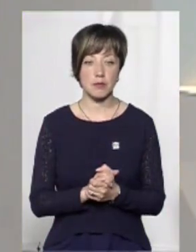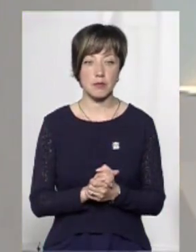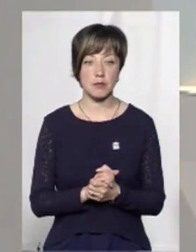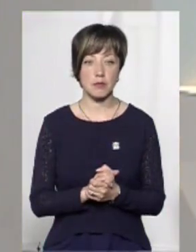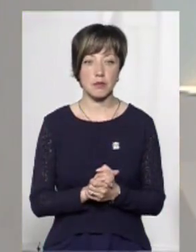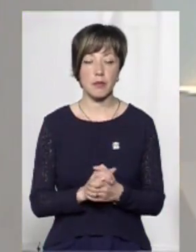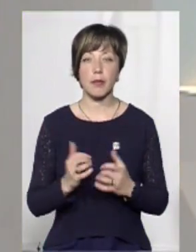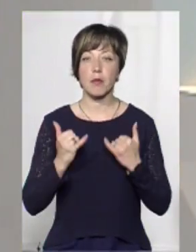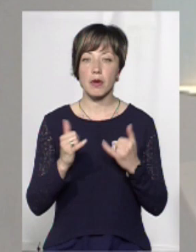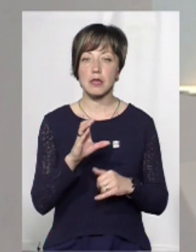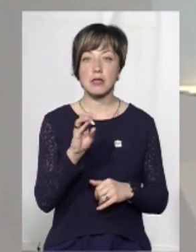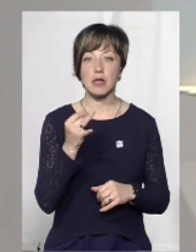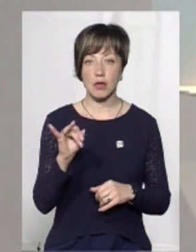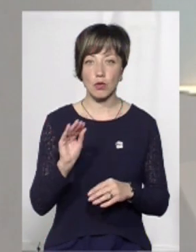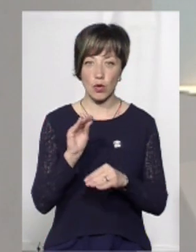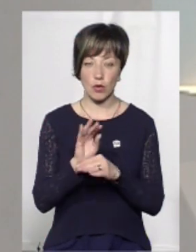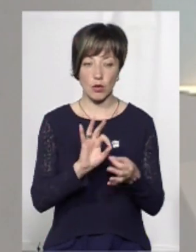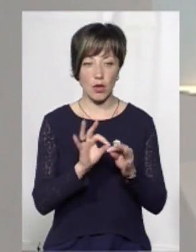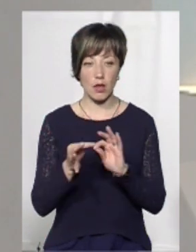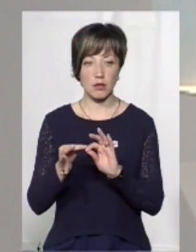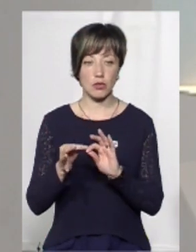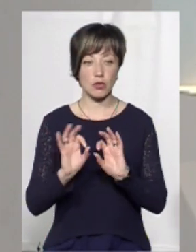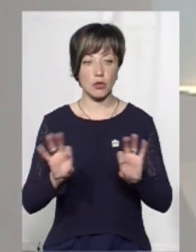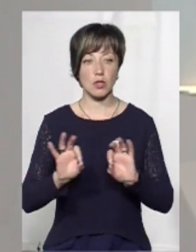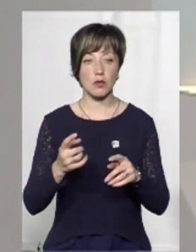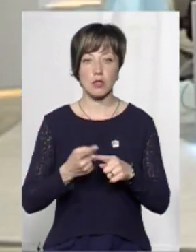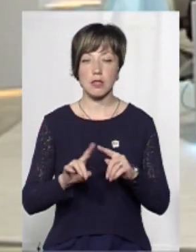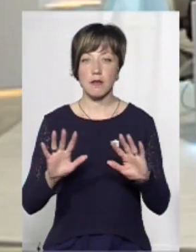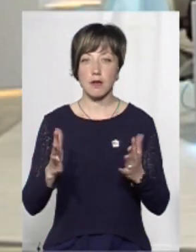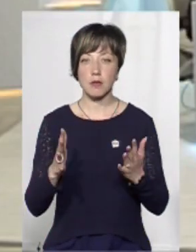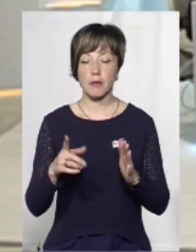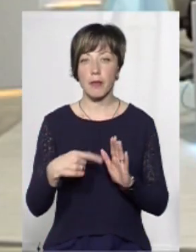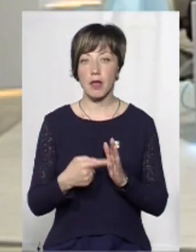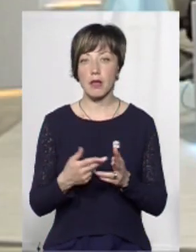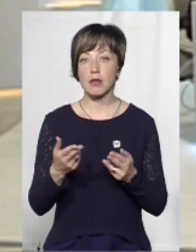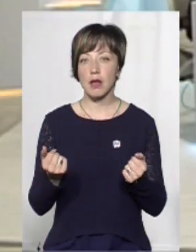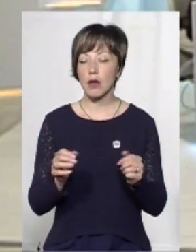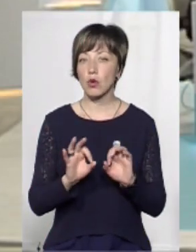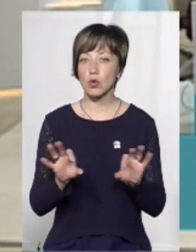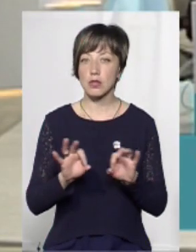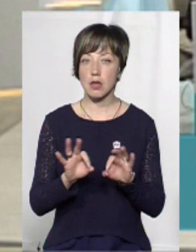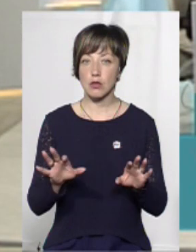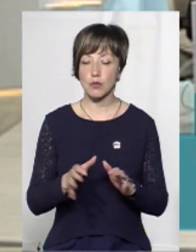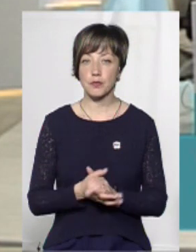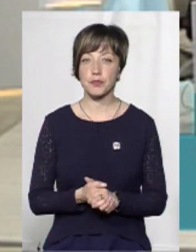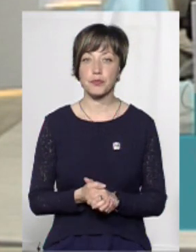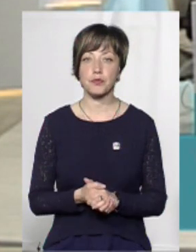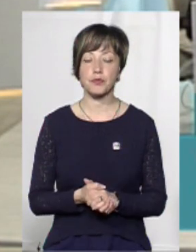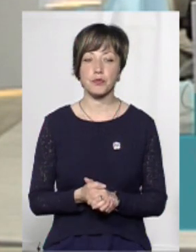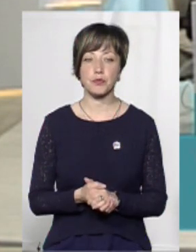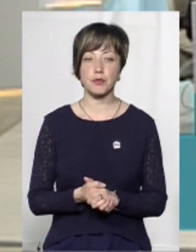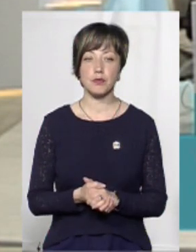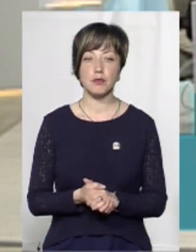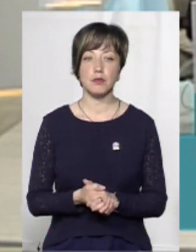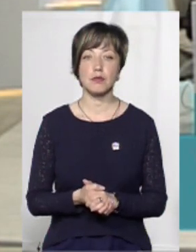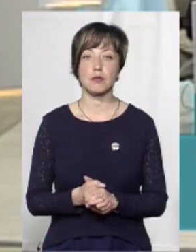Пане Сергію, можна би докладніше розкажете про цей випадок? Так, розкажу докладніше про цей випадок.